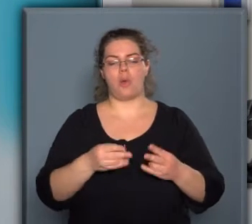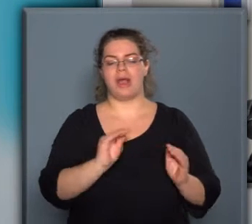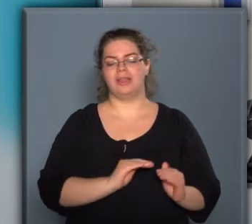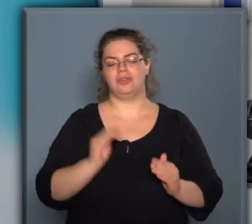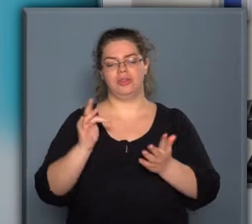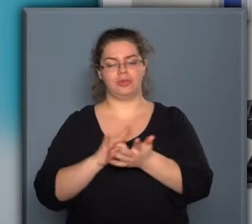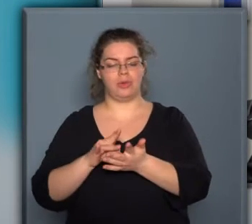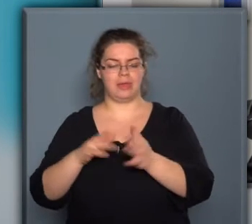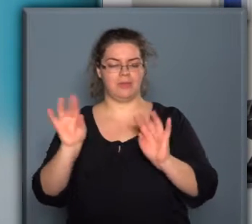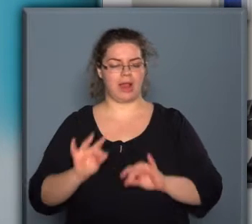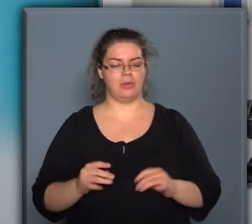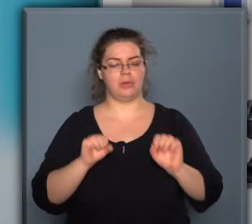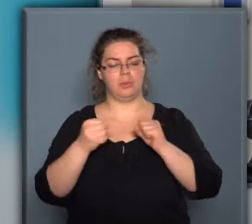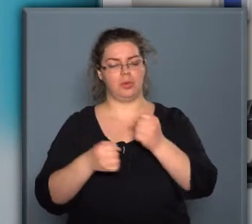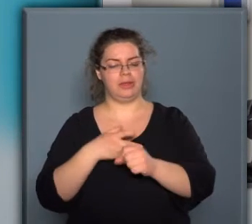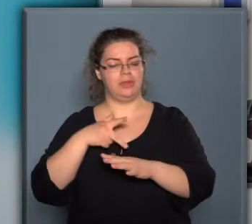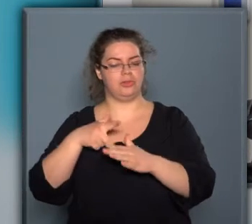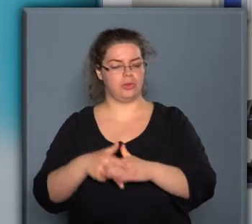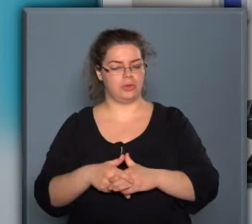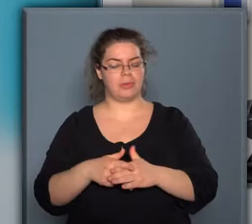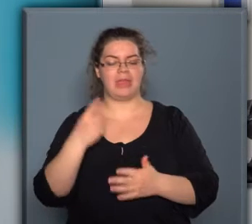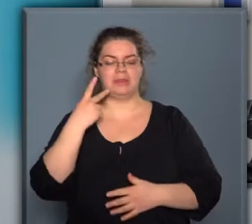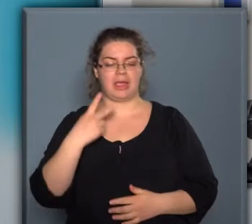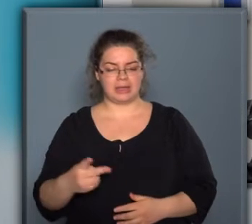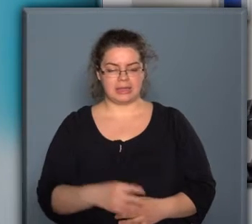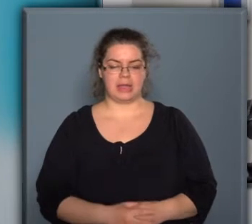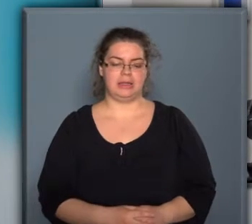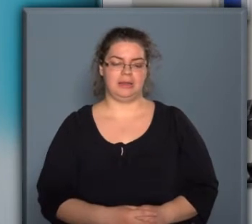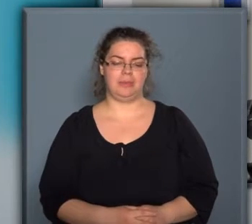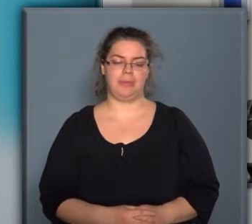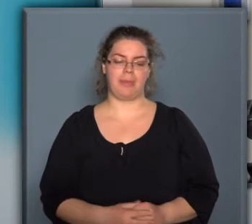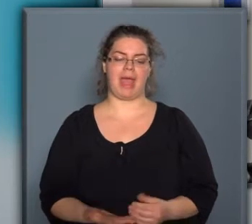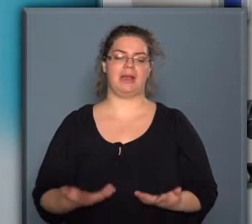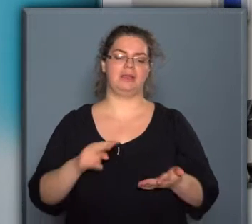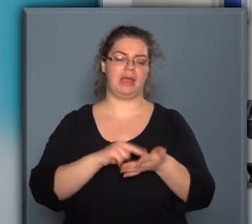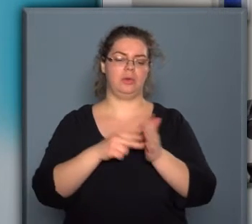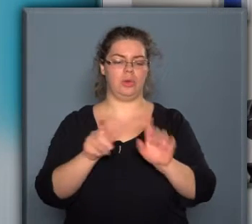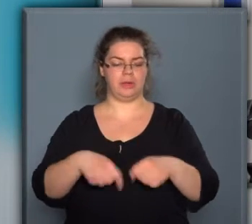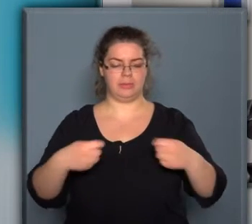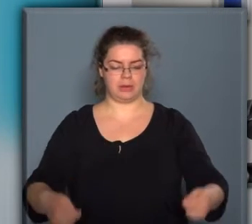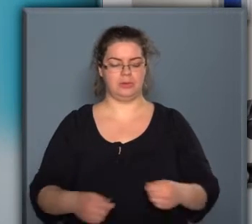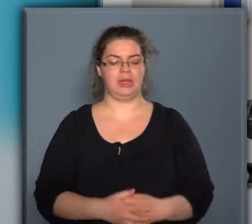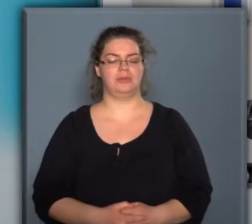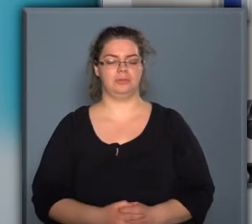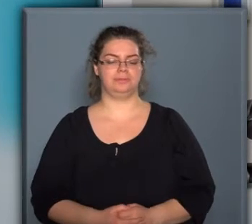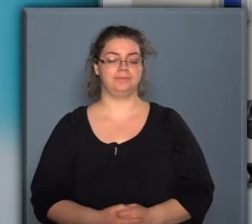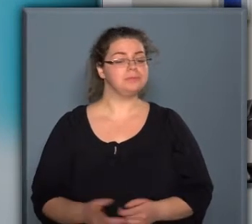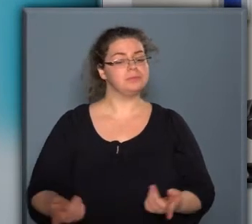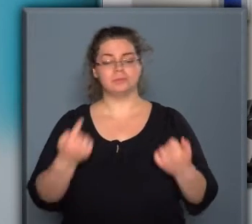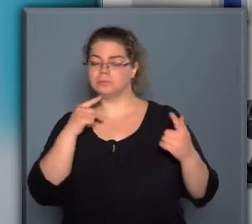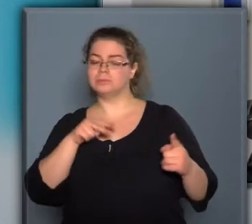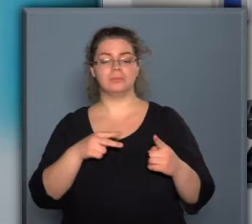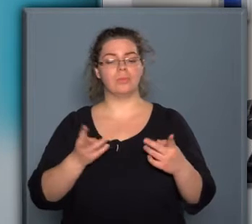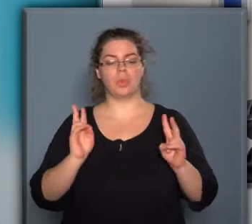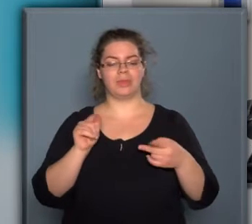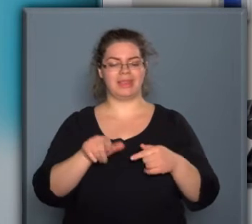kis- és középvállalkozók működés közben tekinthetik meg a technológiai megoldásokat. azokat, abból